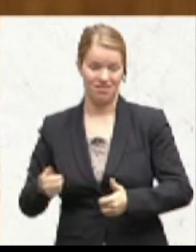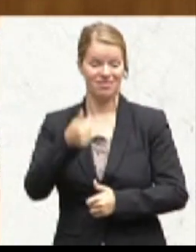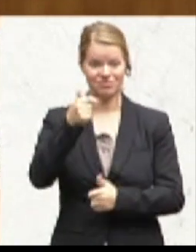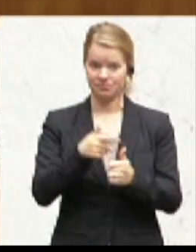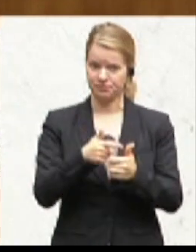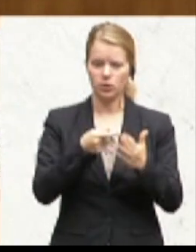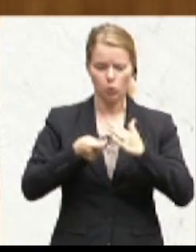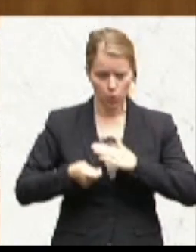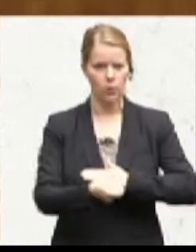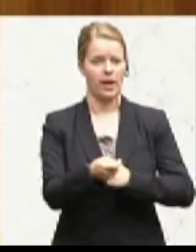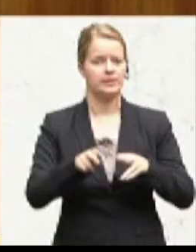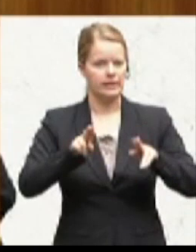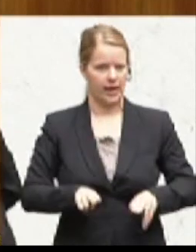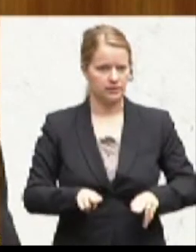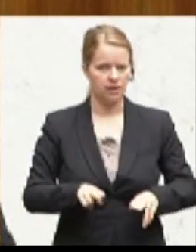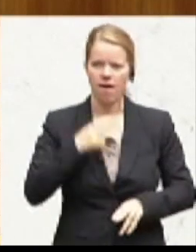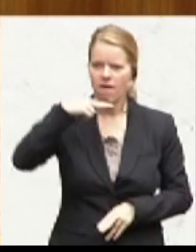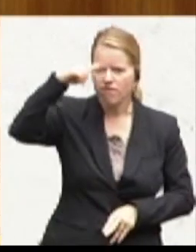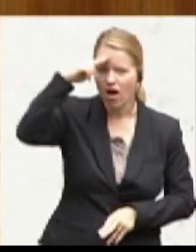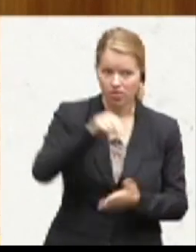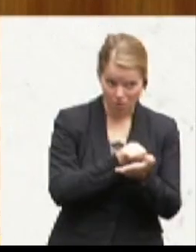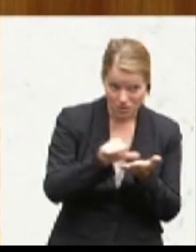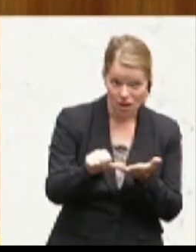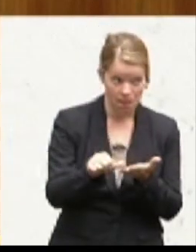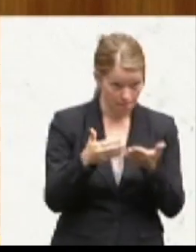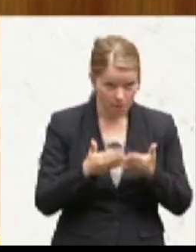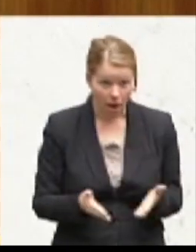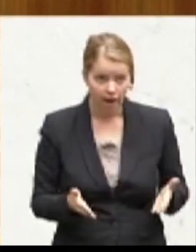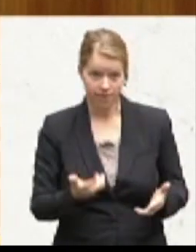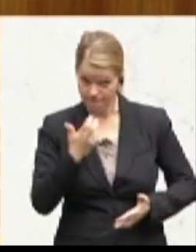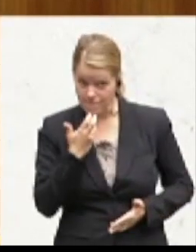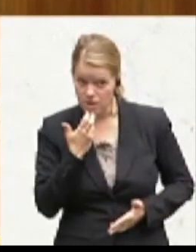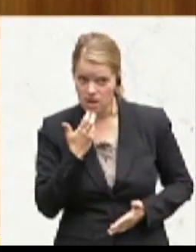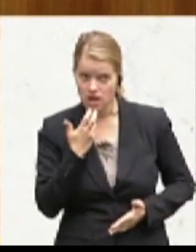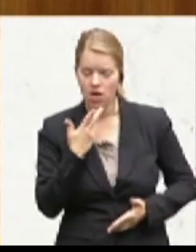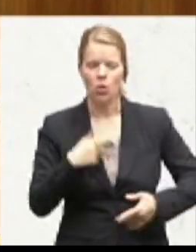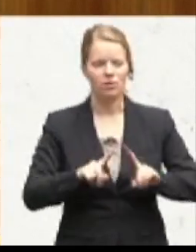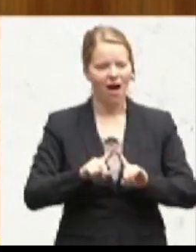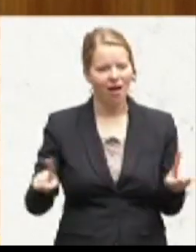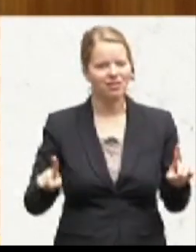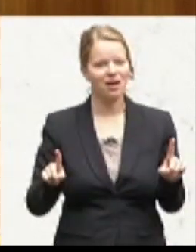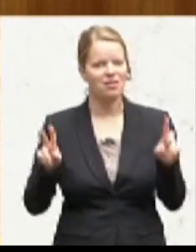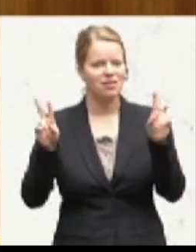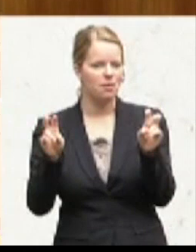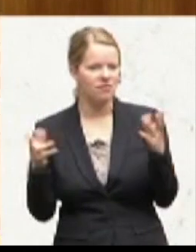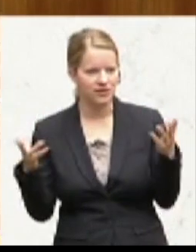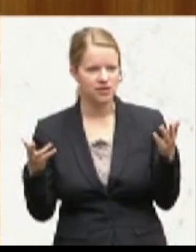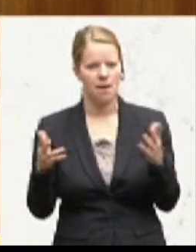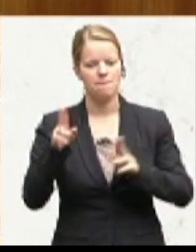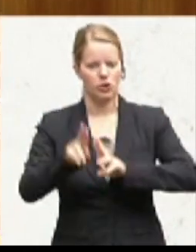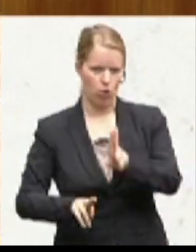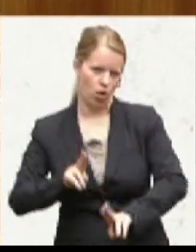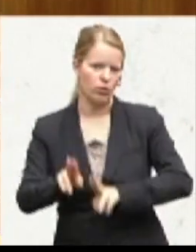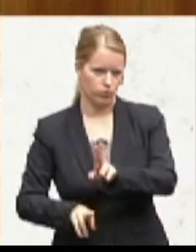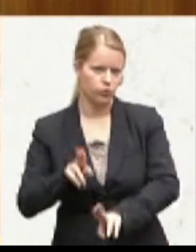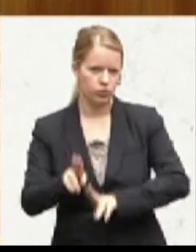bezahlen Väter, sind Väter willens und bereit, ja auch regelmäßig zu bezahlen. Und das andere sind die Betreuungseinheiten. Denn eines soll natürlich